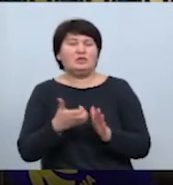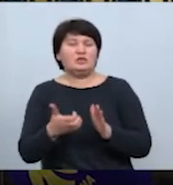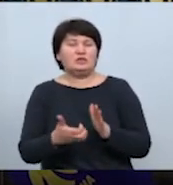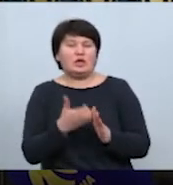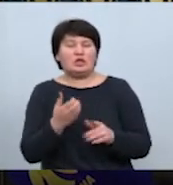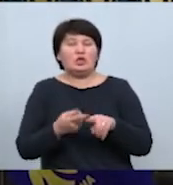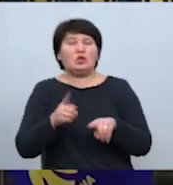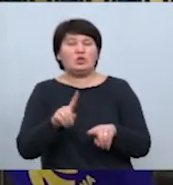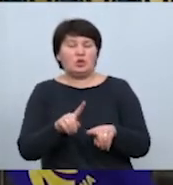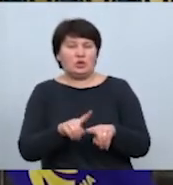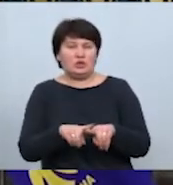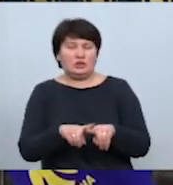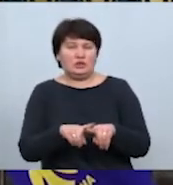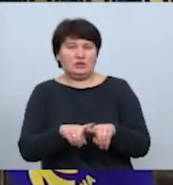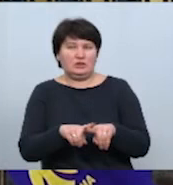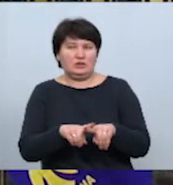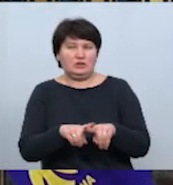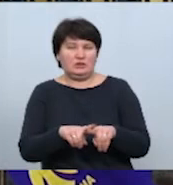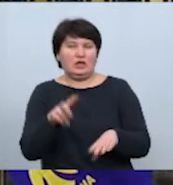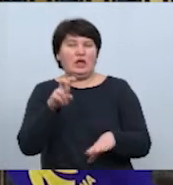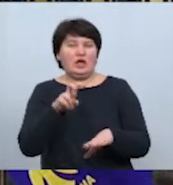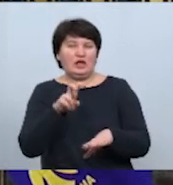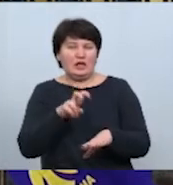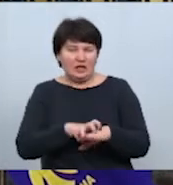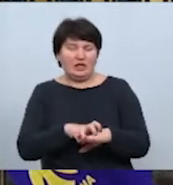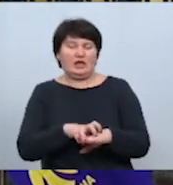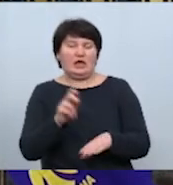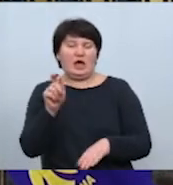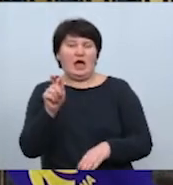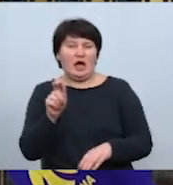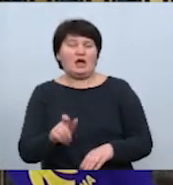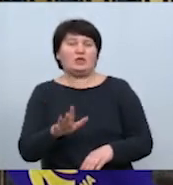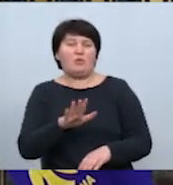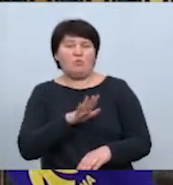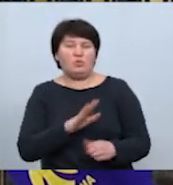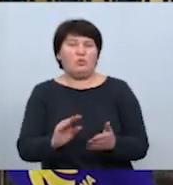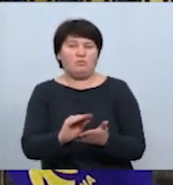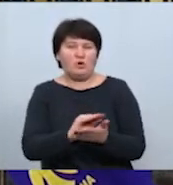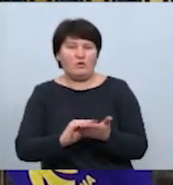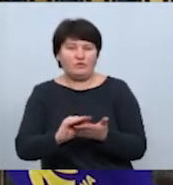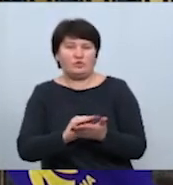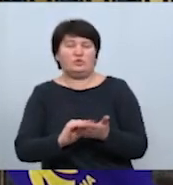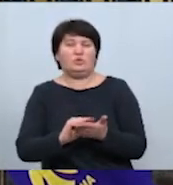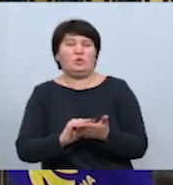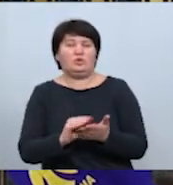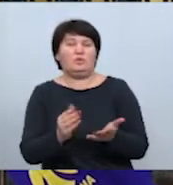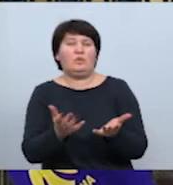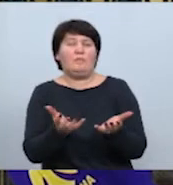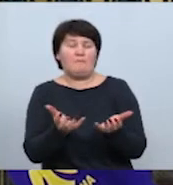тоді лікарем-окшер-гінькологом було повторно прицільно прийнято,